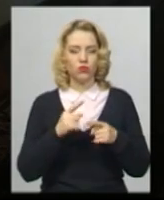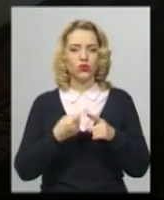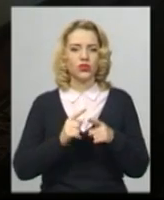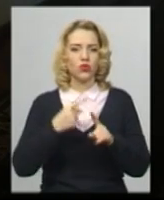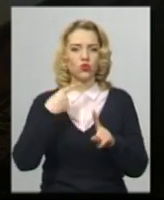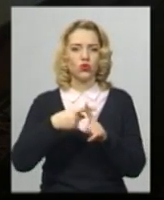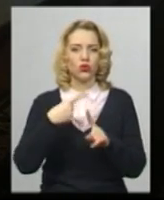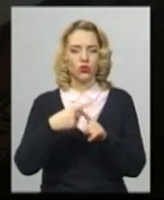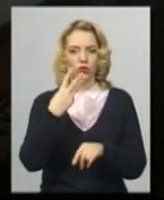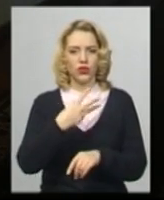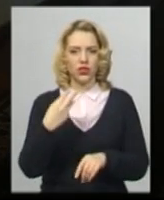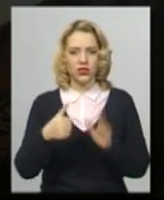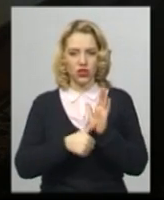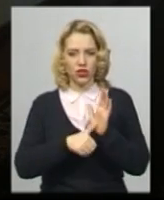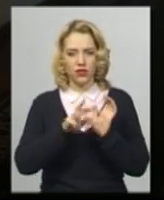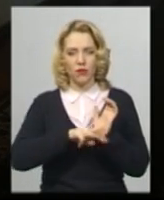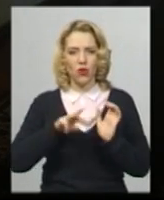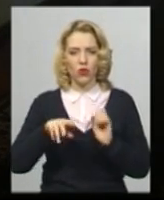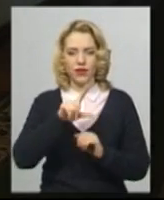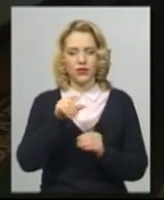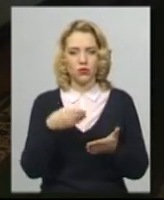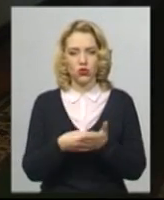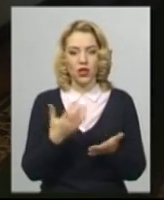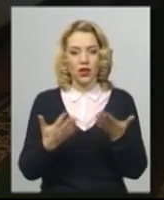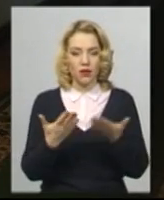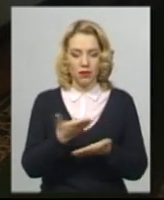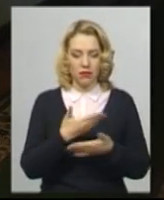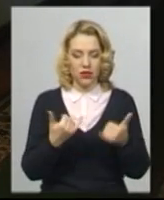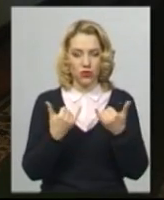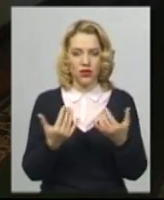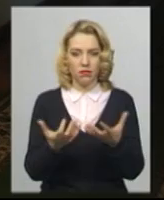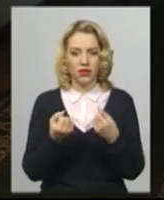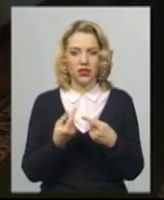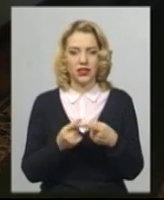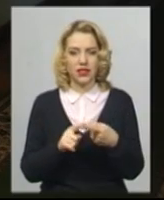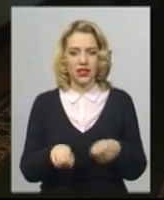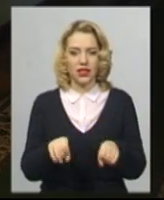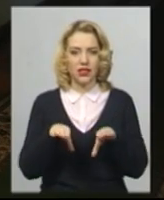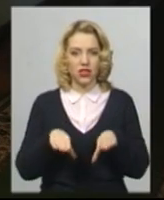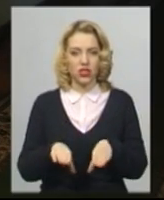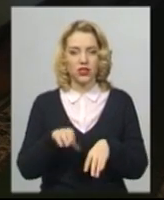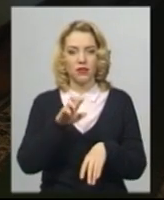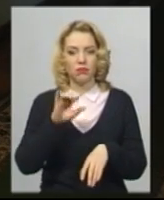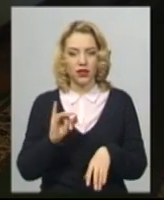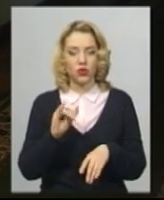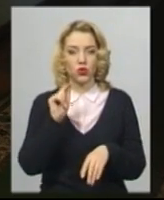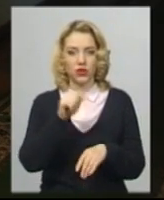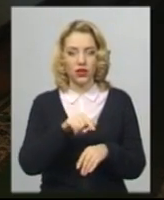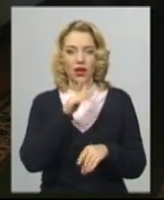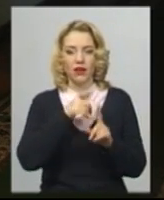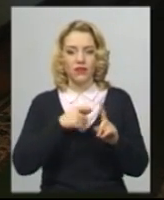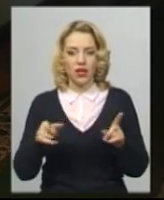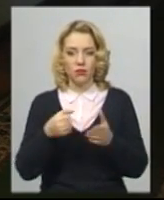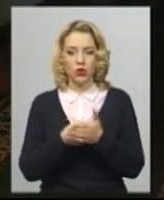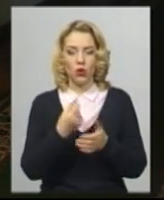36 мільйонів з бюджету. Якщо б ми сьогодні прийняли дане рішення, то тоді в термін до 1